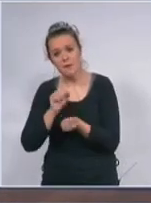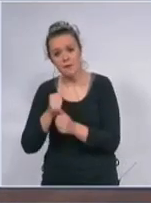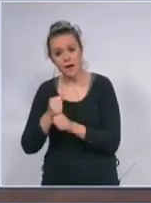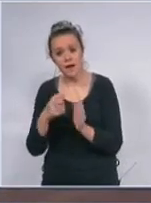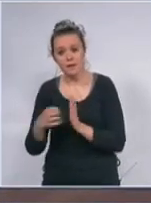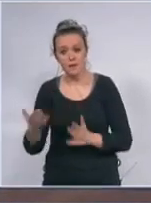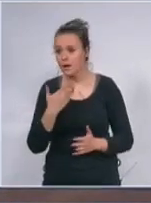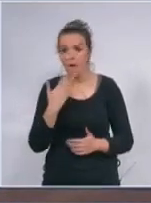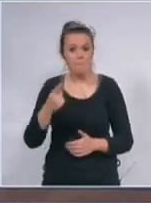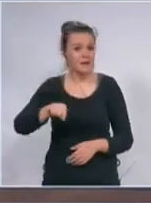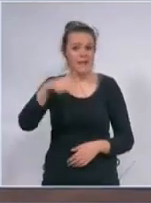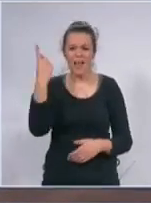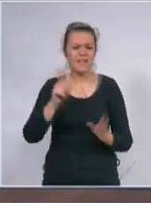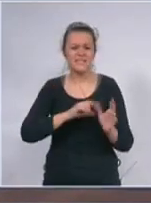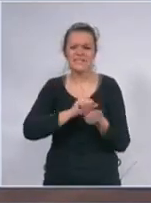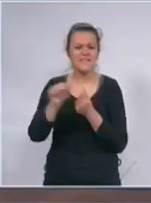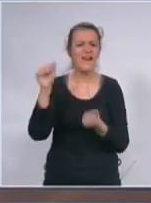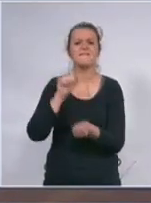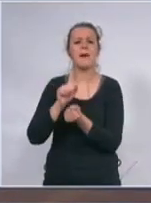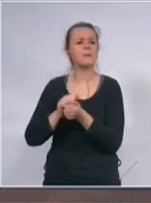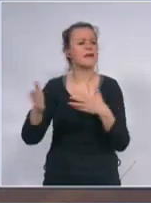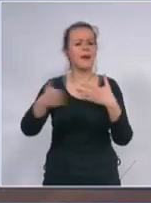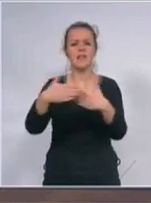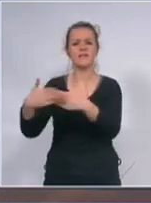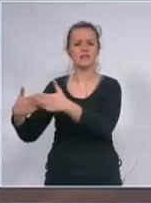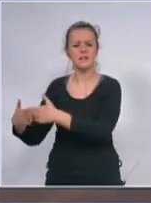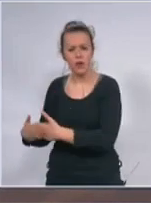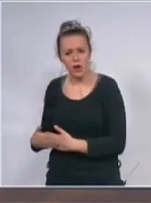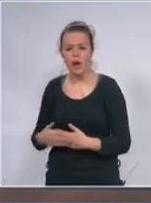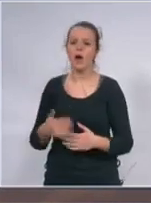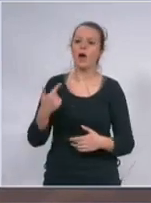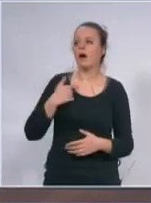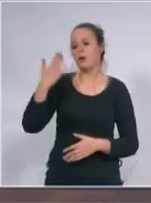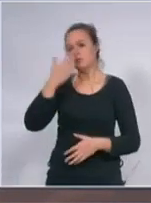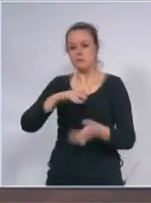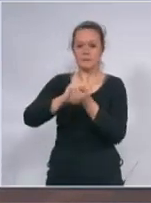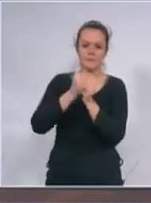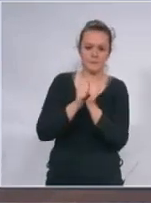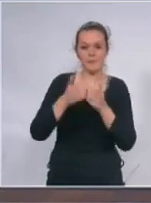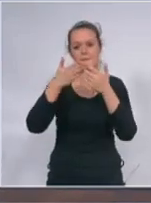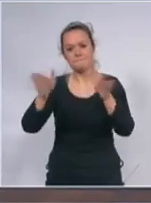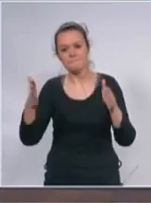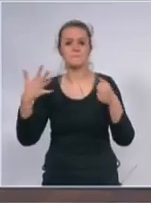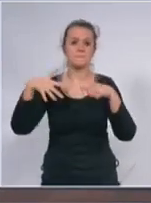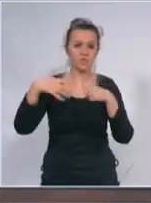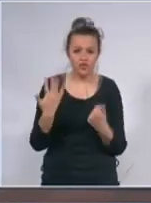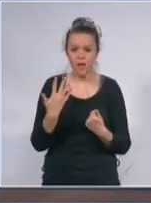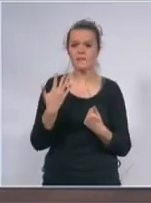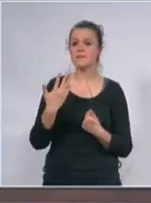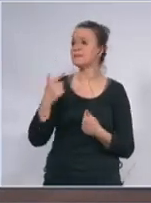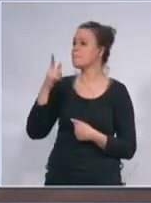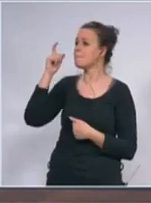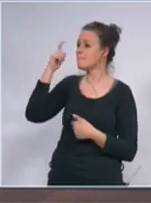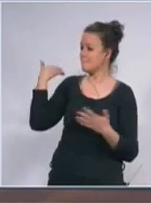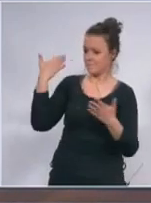Nije bilo ni jedne pa dovesti šest novih fabrike ni jedne nove u Beogradu u